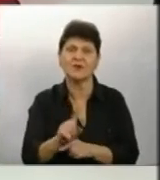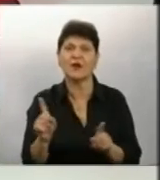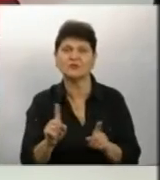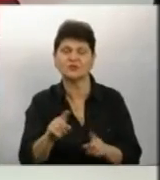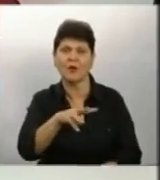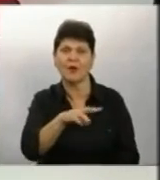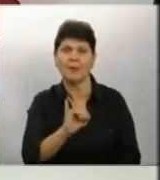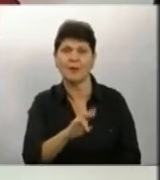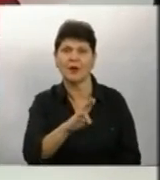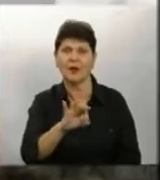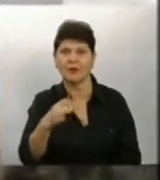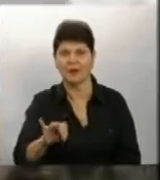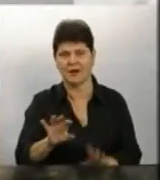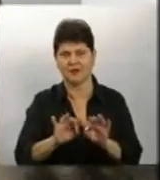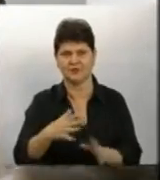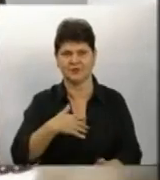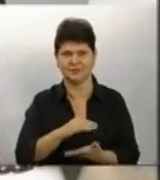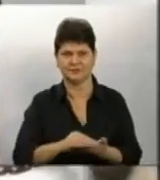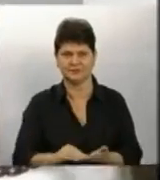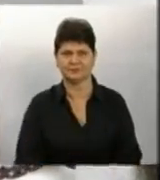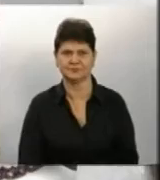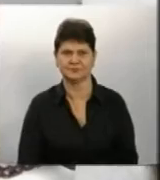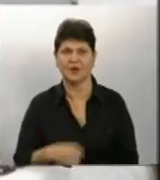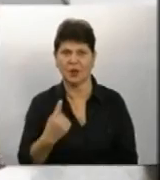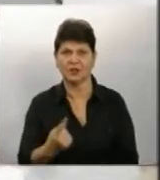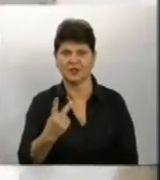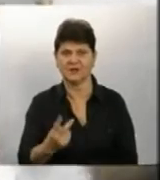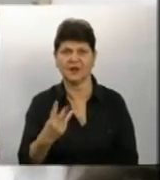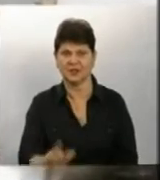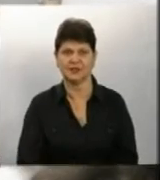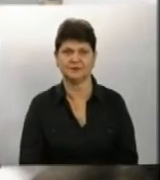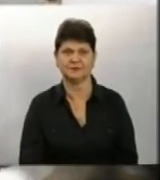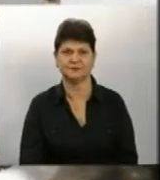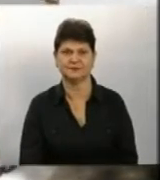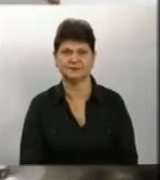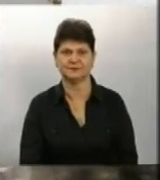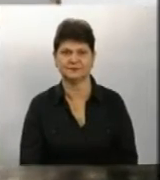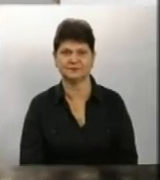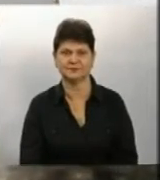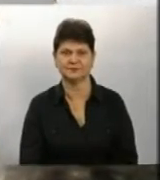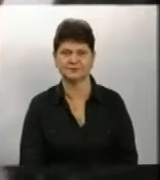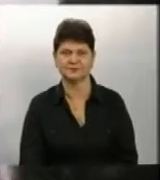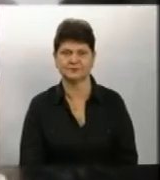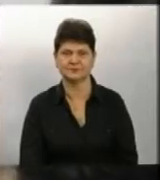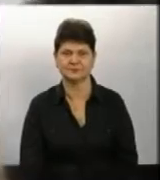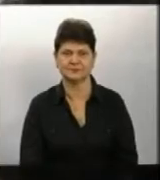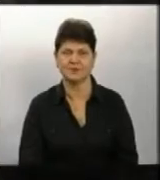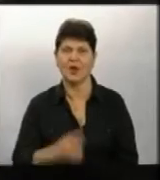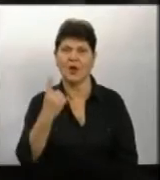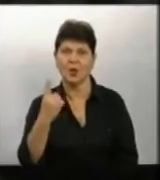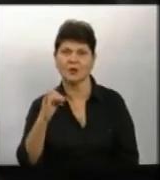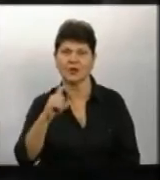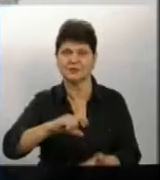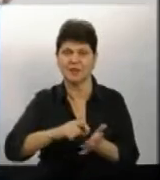Юлія Вознюк В одній із